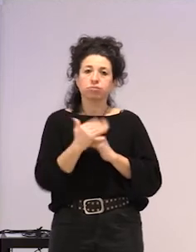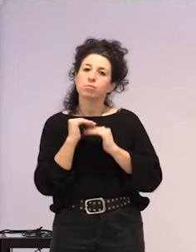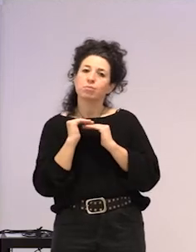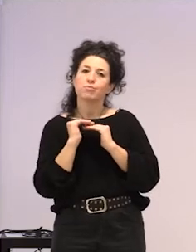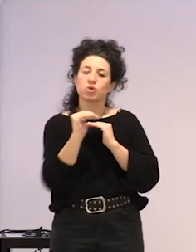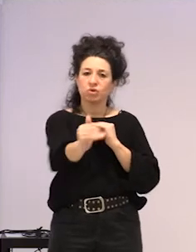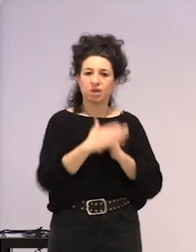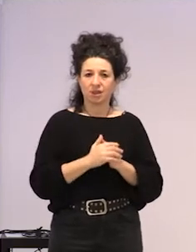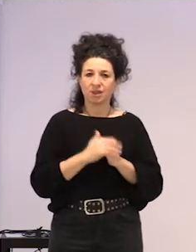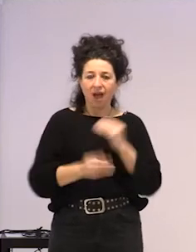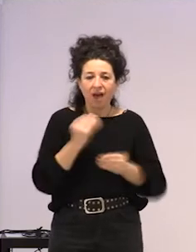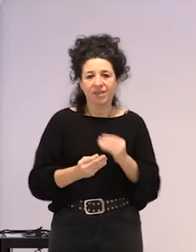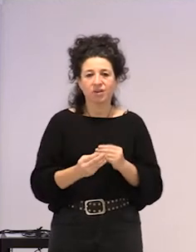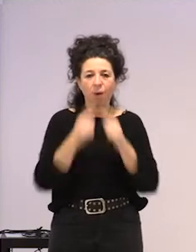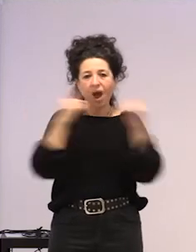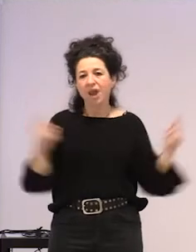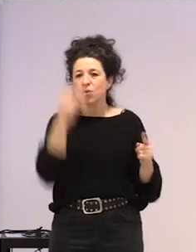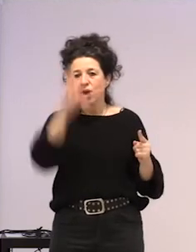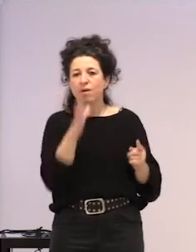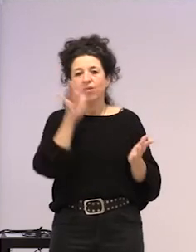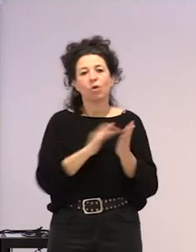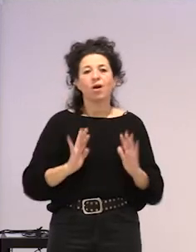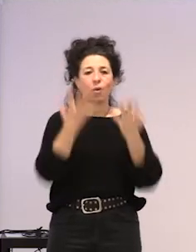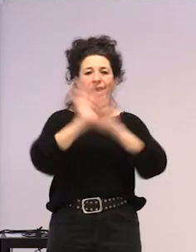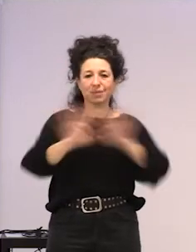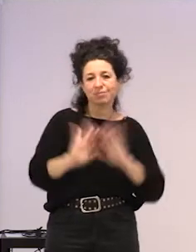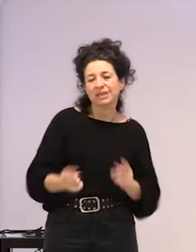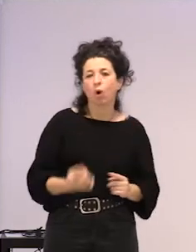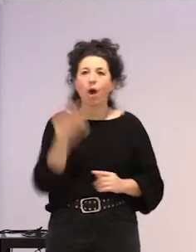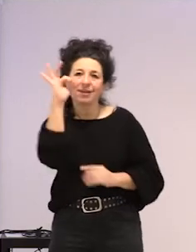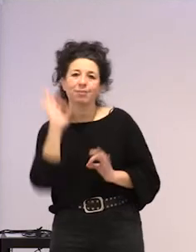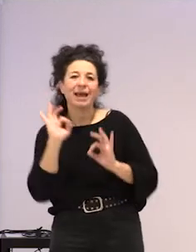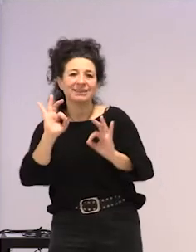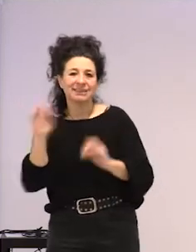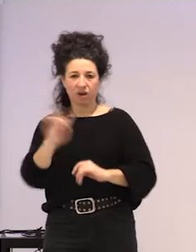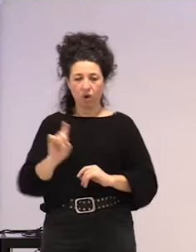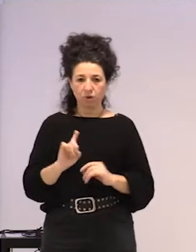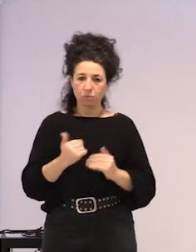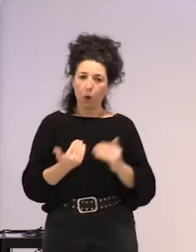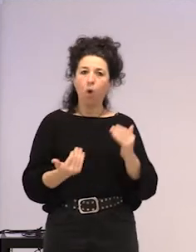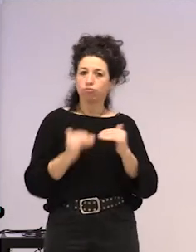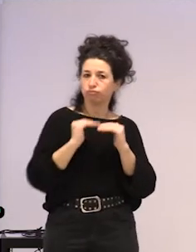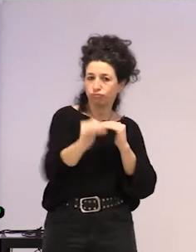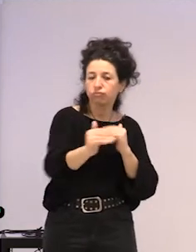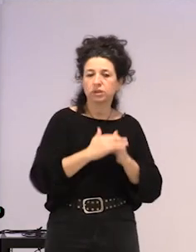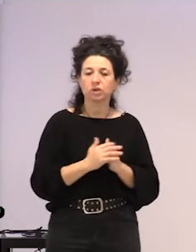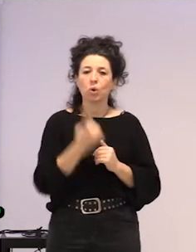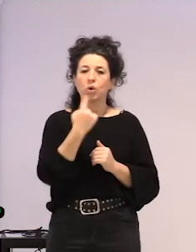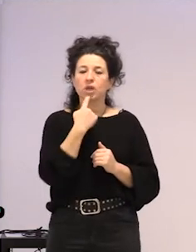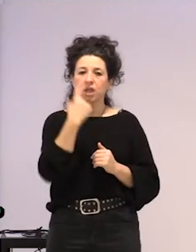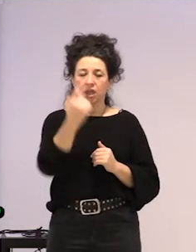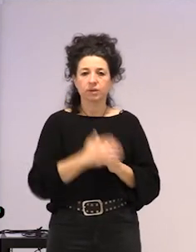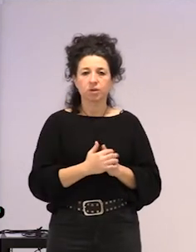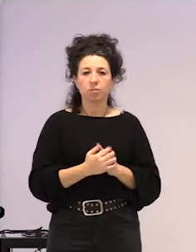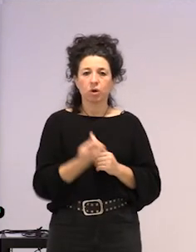egitea, ez, ez, bakarrik urtean behin greba badagoenean, edo, asamblea jakin batean, ez, ba, ez dakit, batek esaten zuen, nire umea,